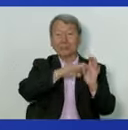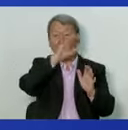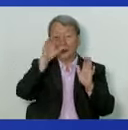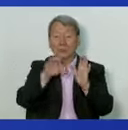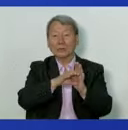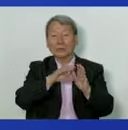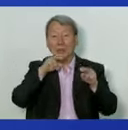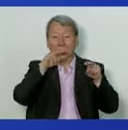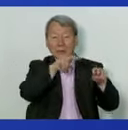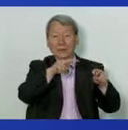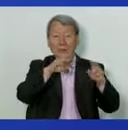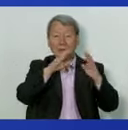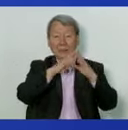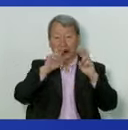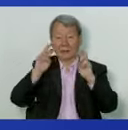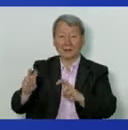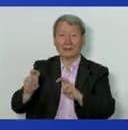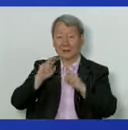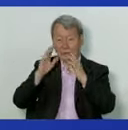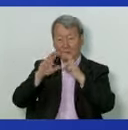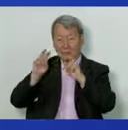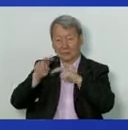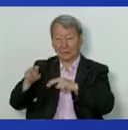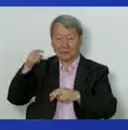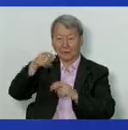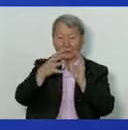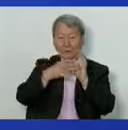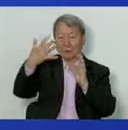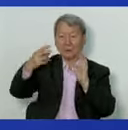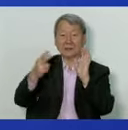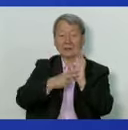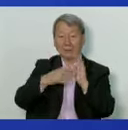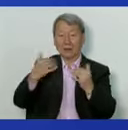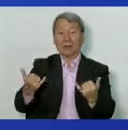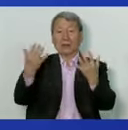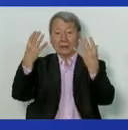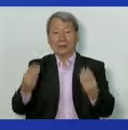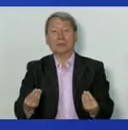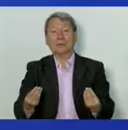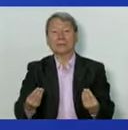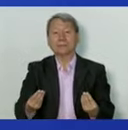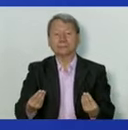находятся под домашней изоляцией. На сегодня,